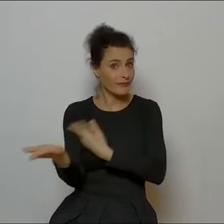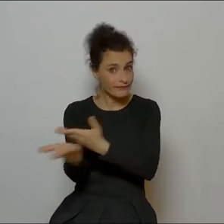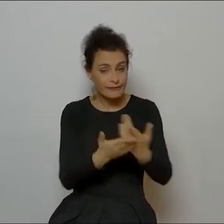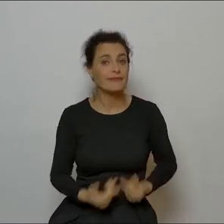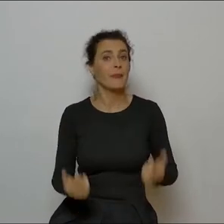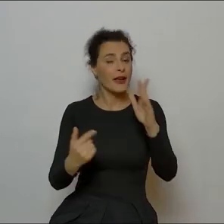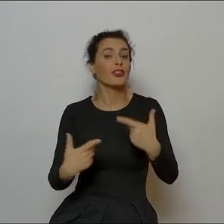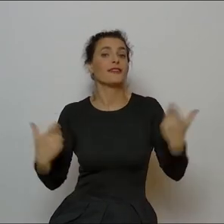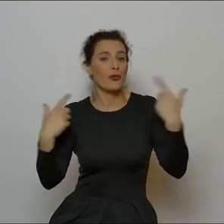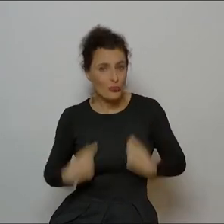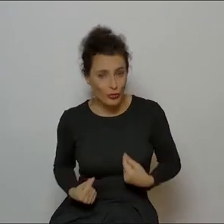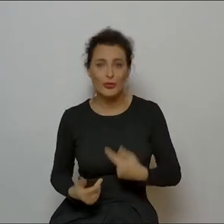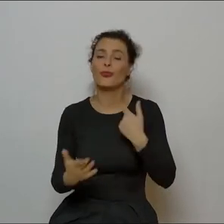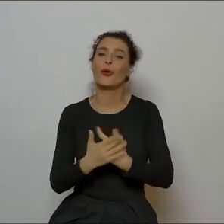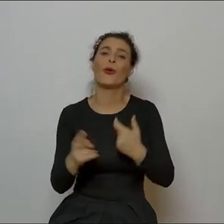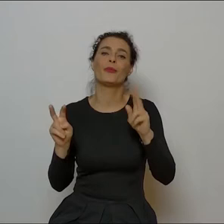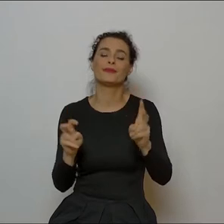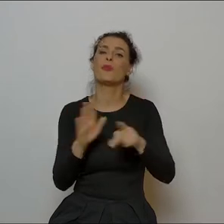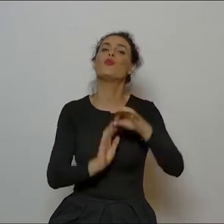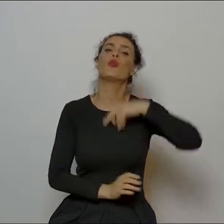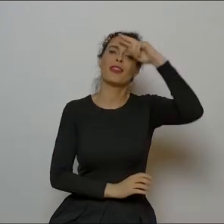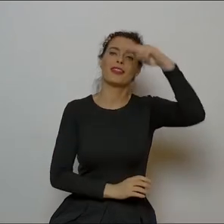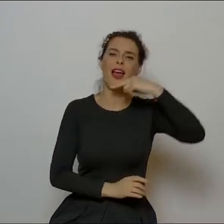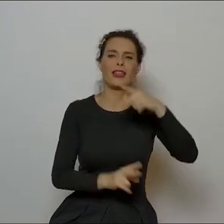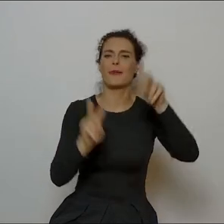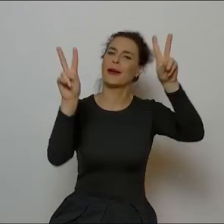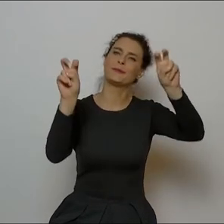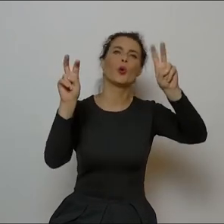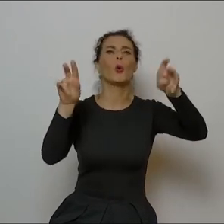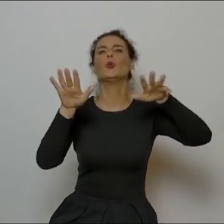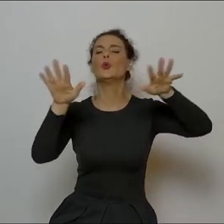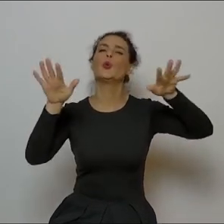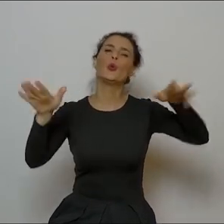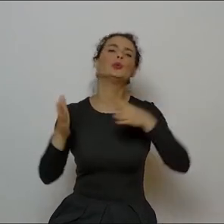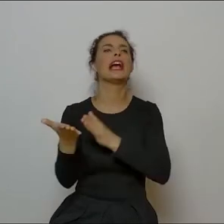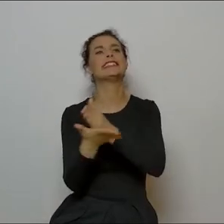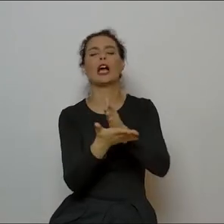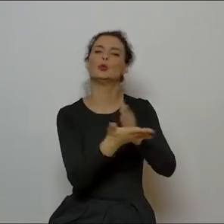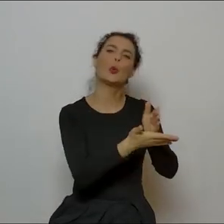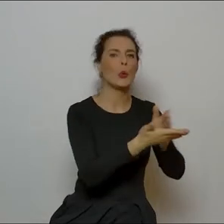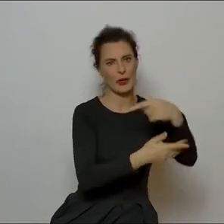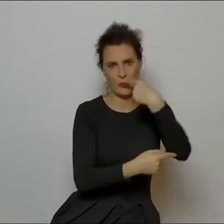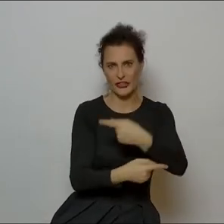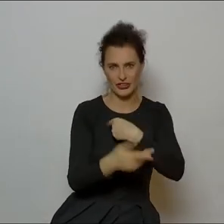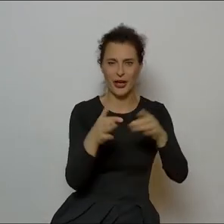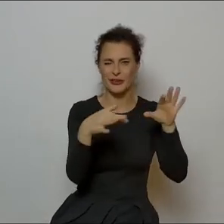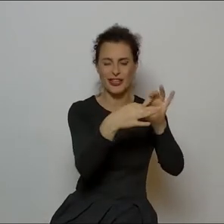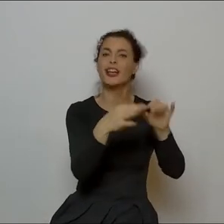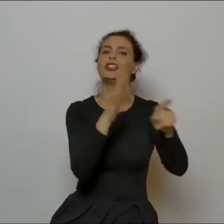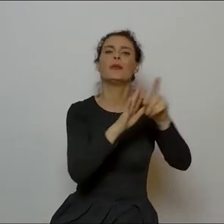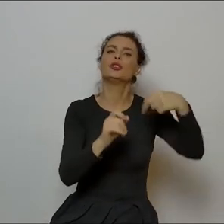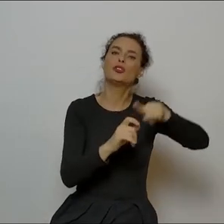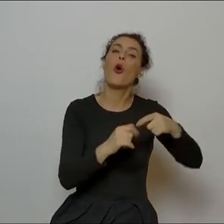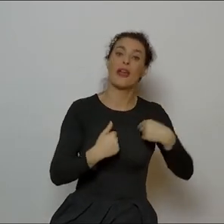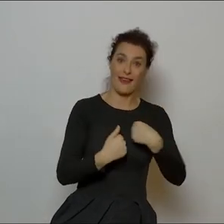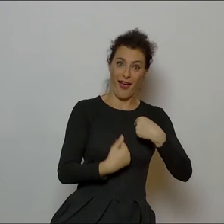użyłaś takiego sformułowania, że mój tata ma duże zasługi, ja dobrze pamiętam, tak to powiedziałaś, w zapoznaniu